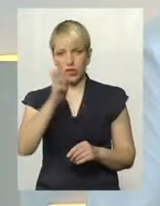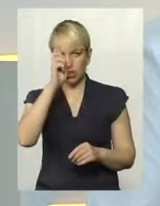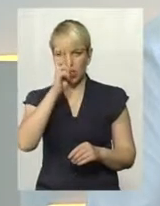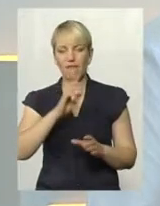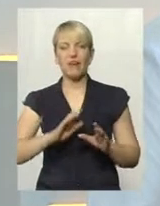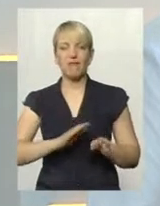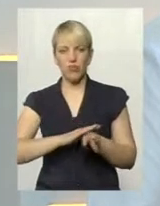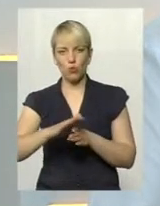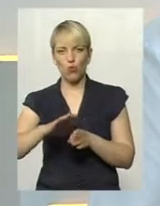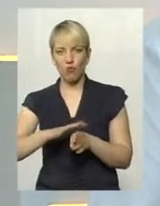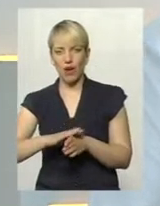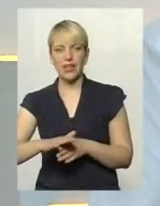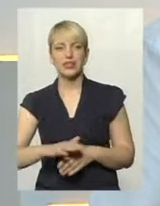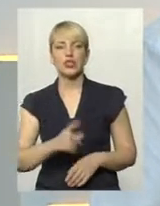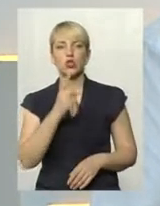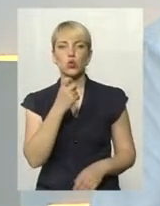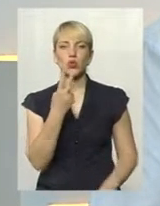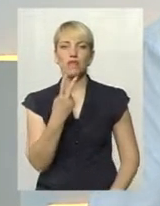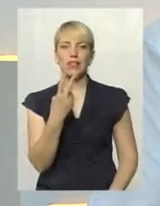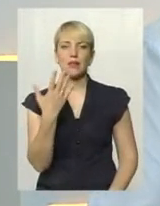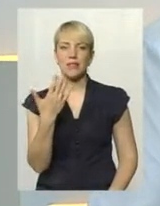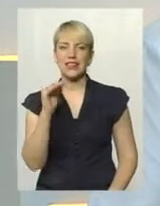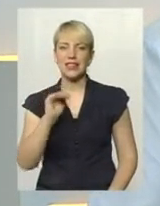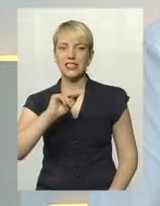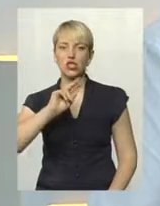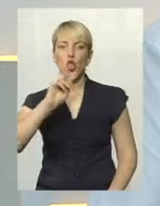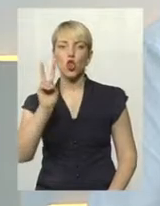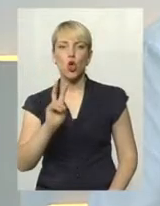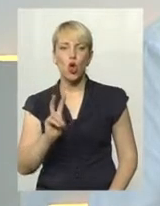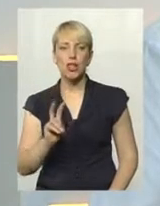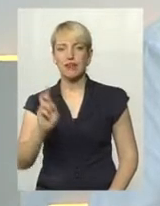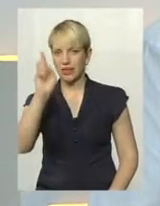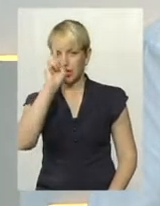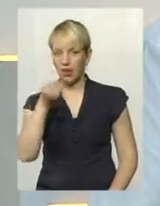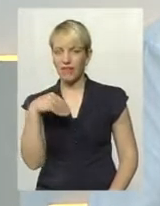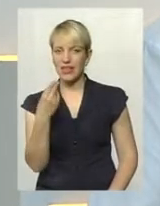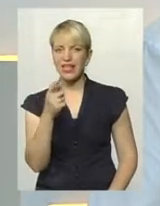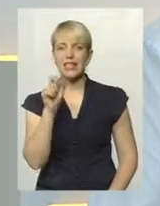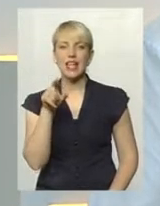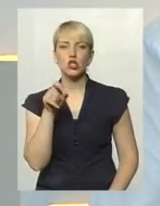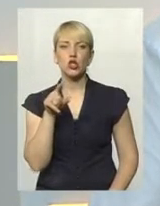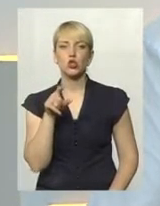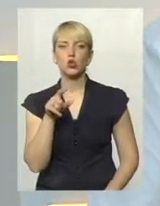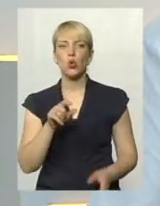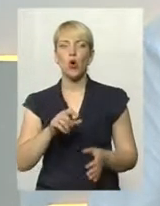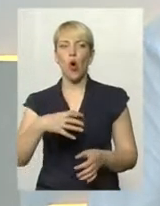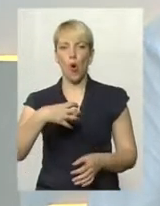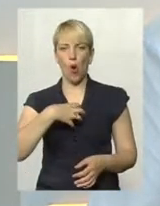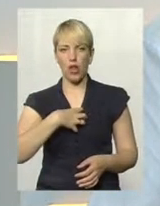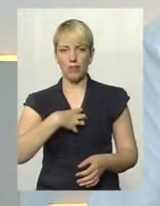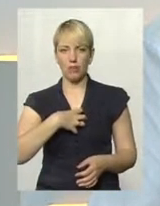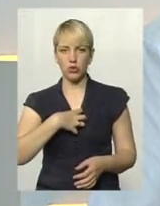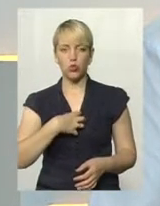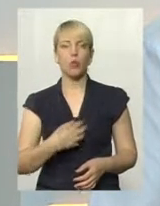відбувається непогане. 125 тисяч доларів – це держава дає за золоту олімпійську нам медаль, 80 за